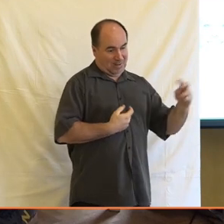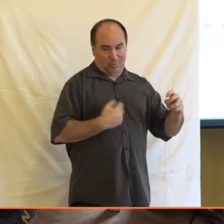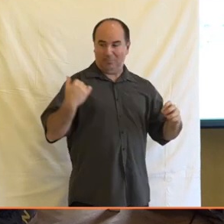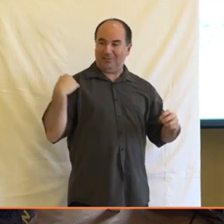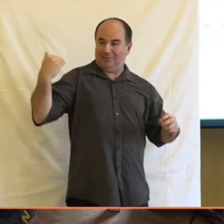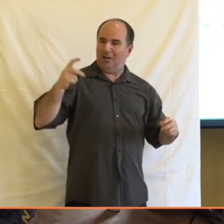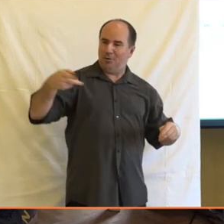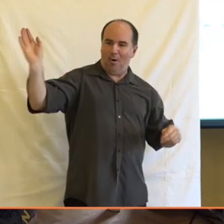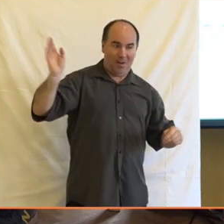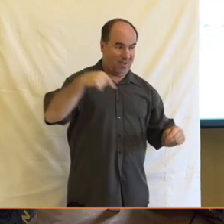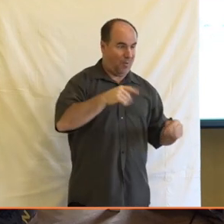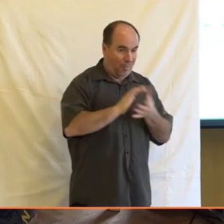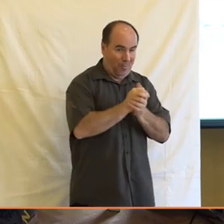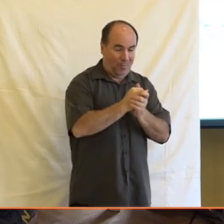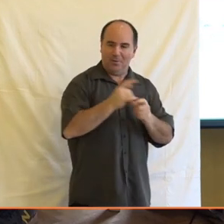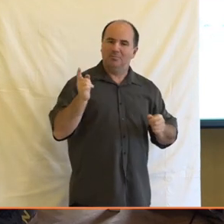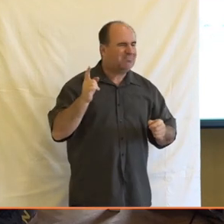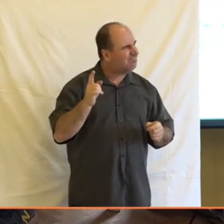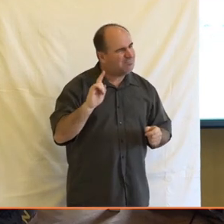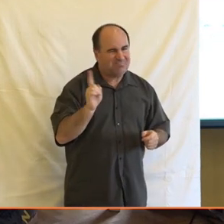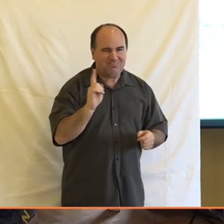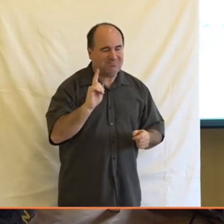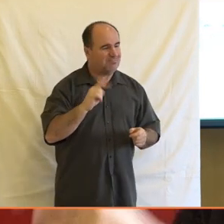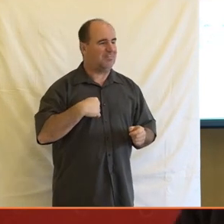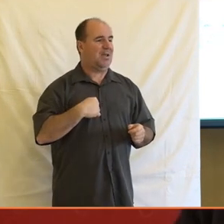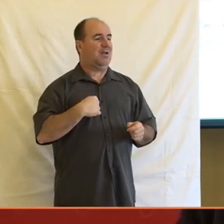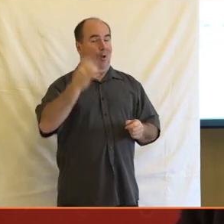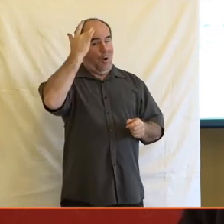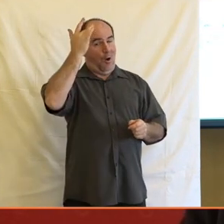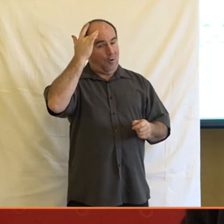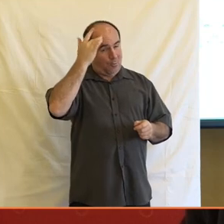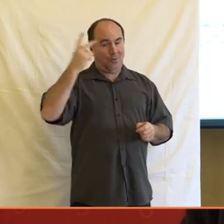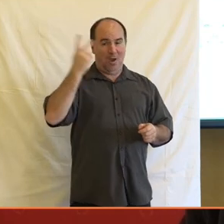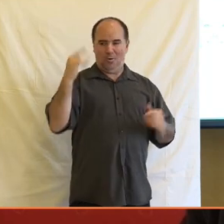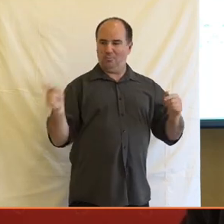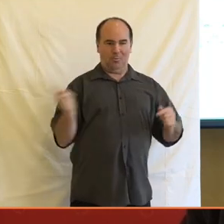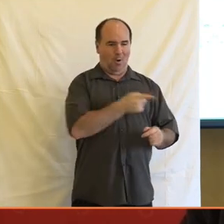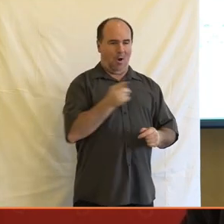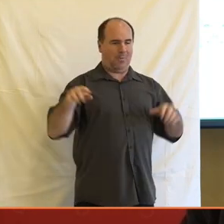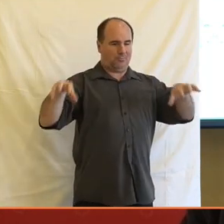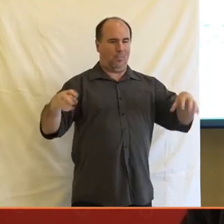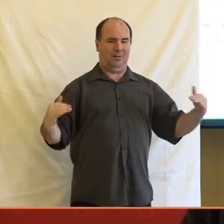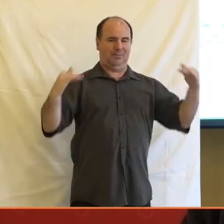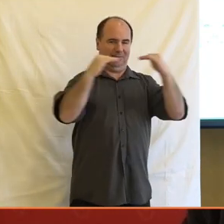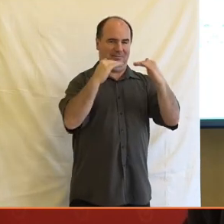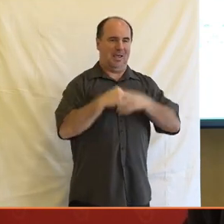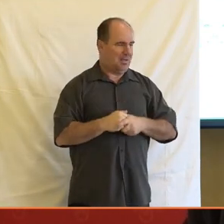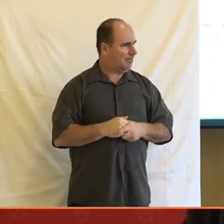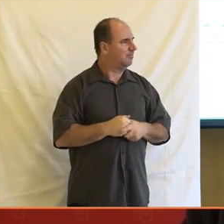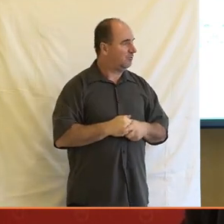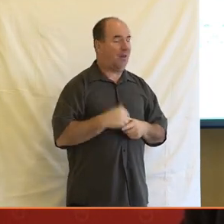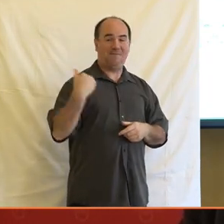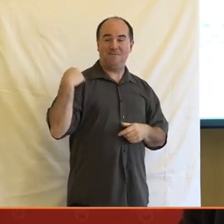zaměřit na to vzdělávání a teď jako bez ohledu na věk, protože já konkrétně třeba mají zkušenost z médií, je, že věk není ta